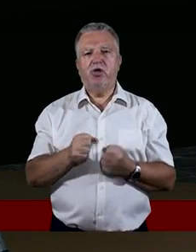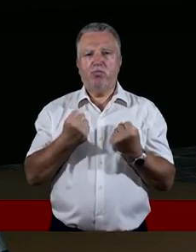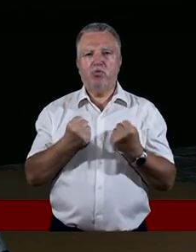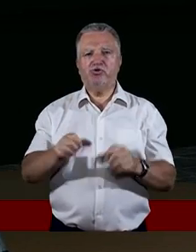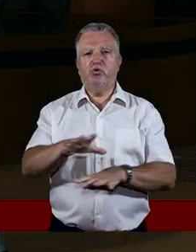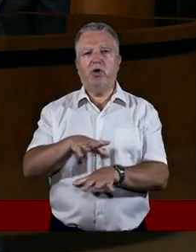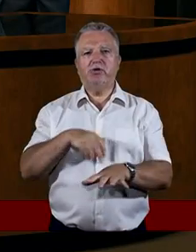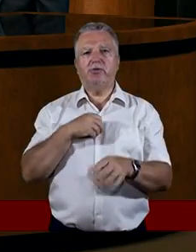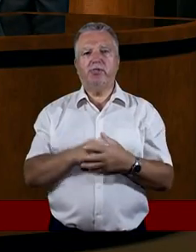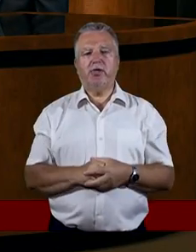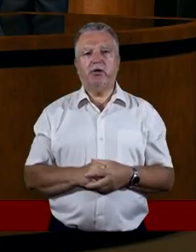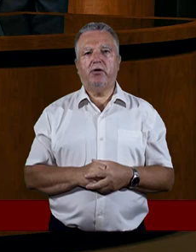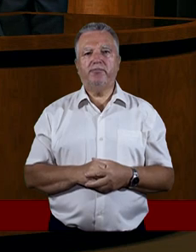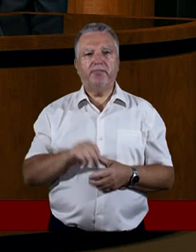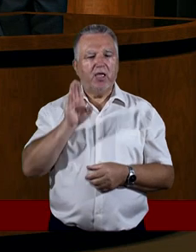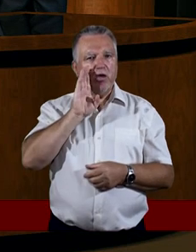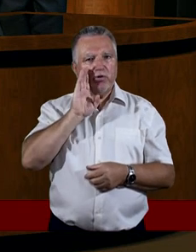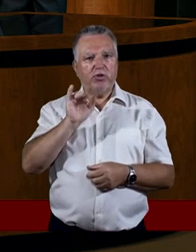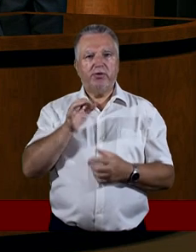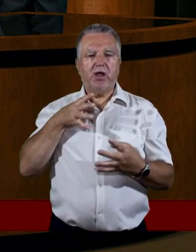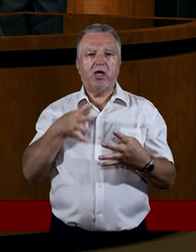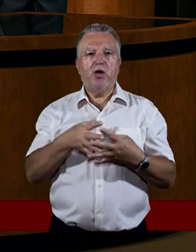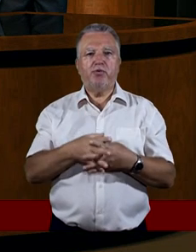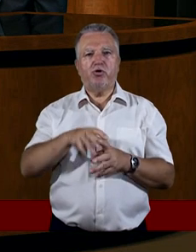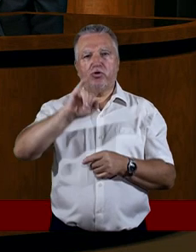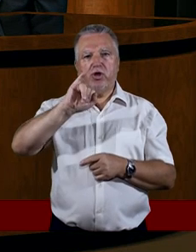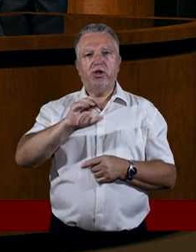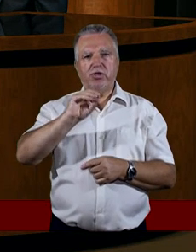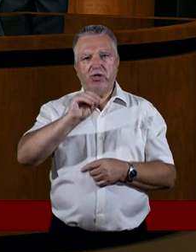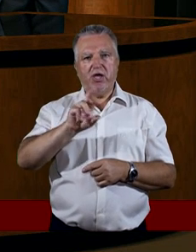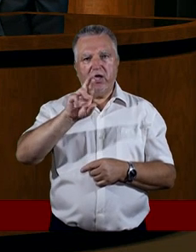Świętego. Podobnie jak prorok Jeremiasz